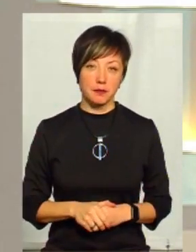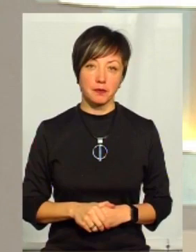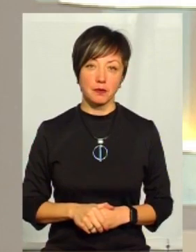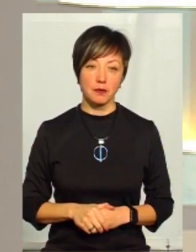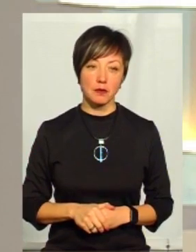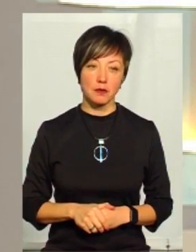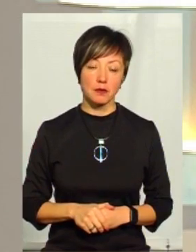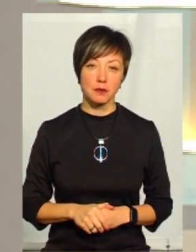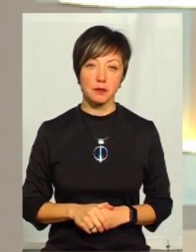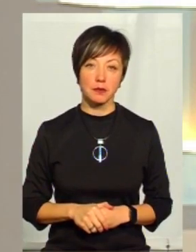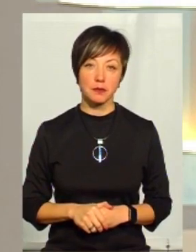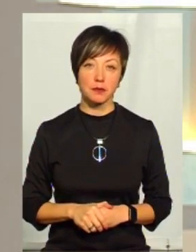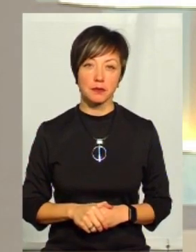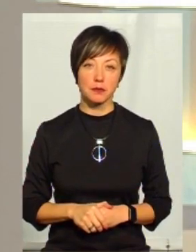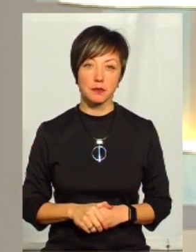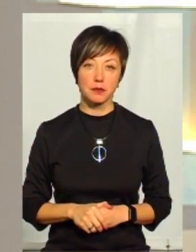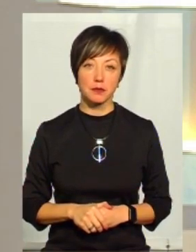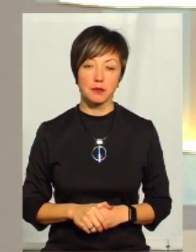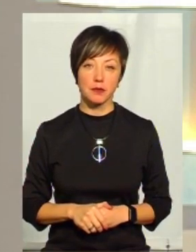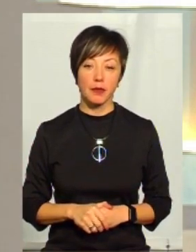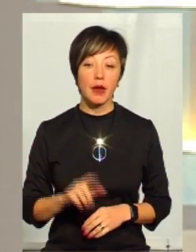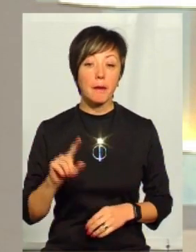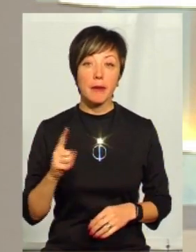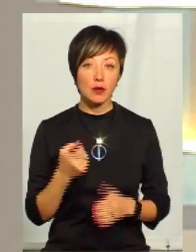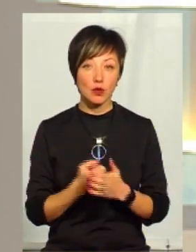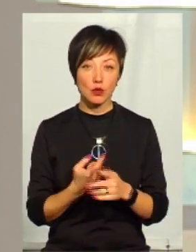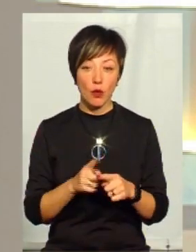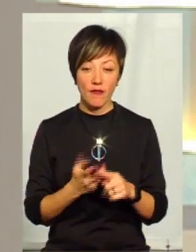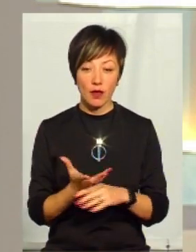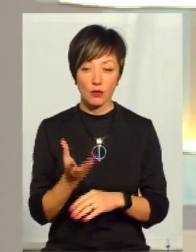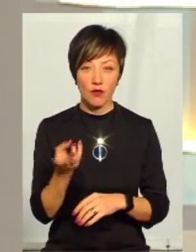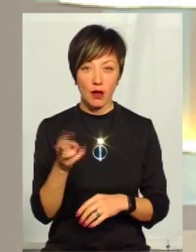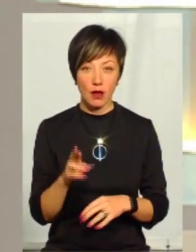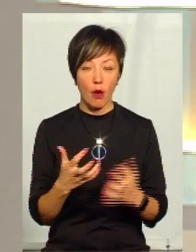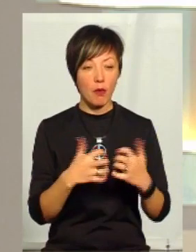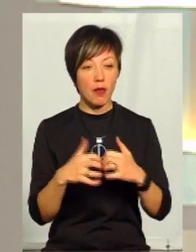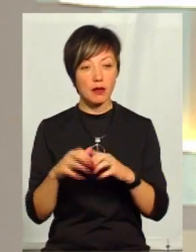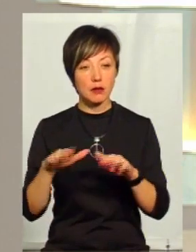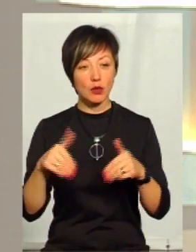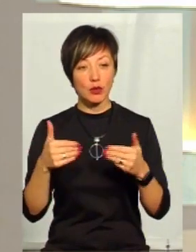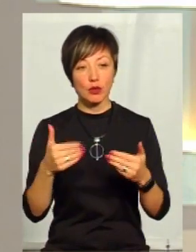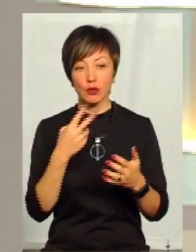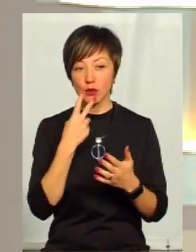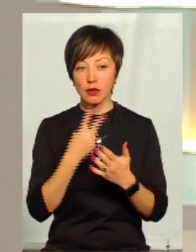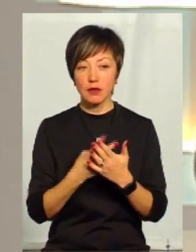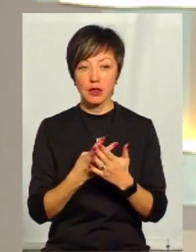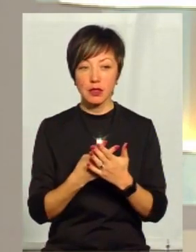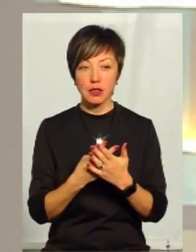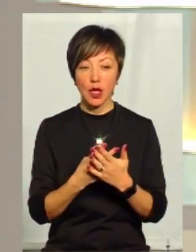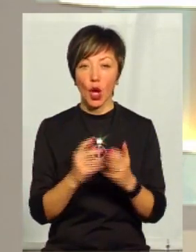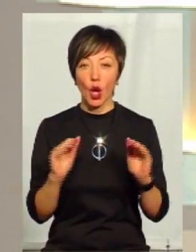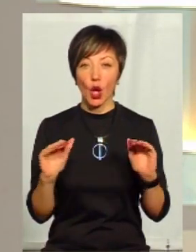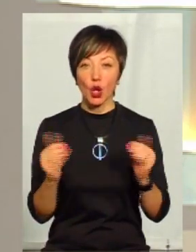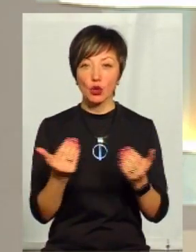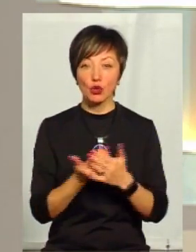А перш ніж до цього фінансування обладнання, пропоную подивитися